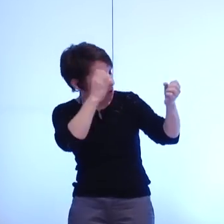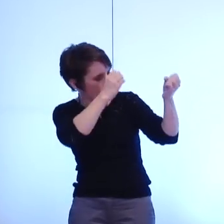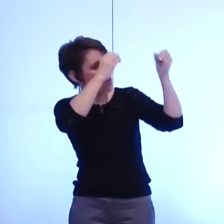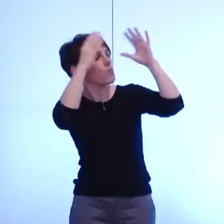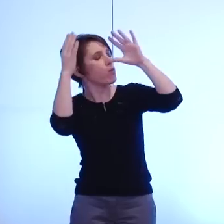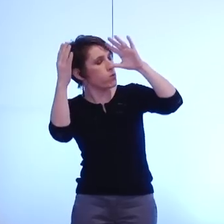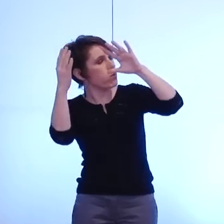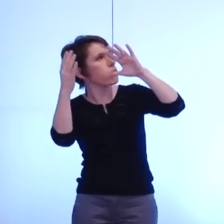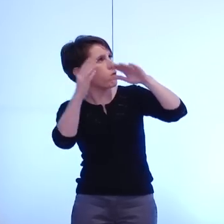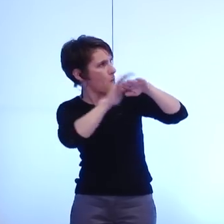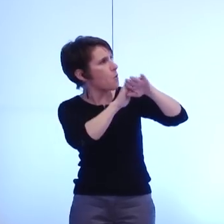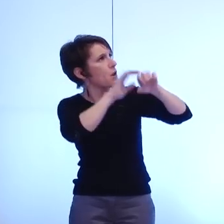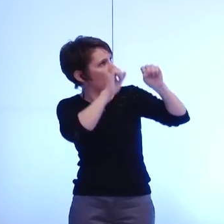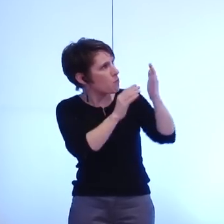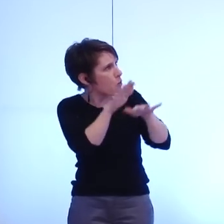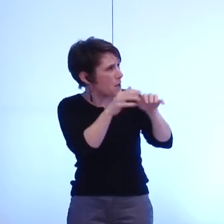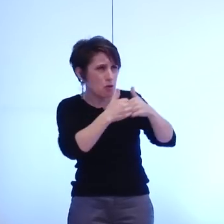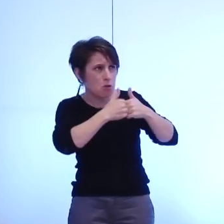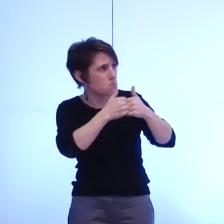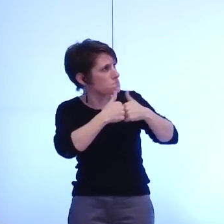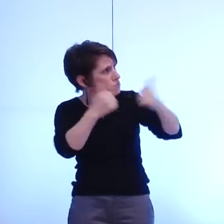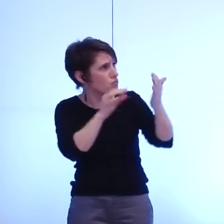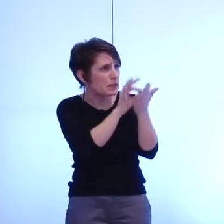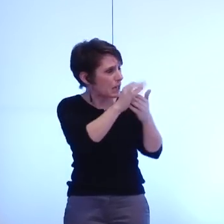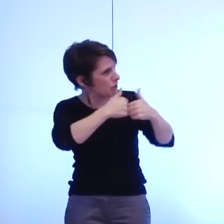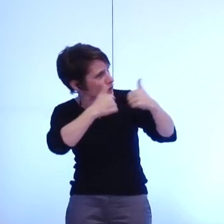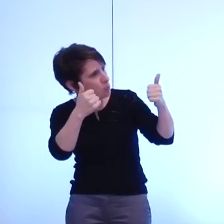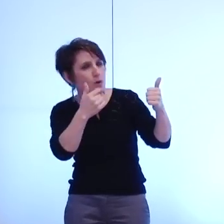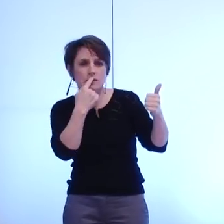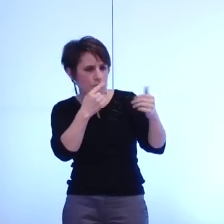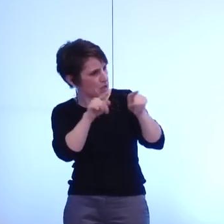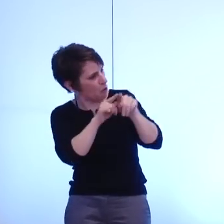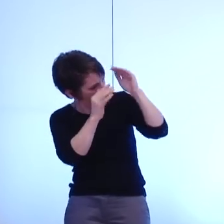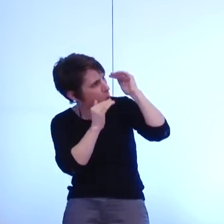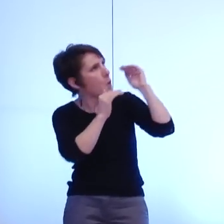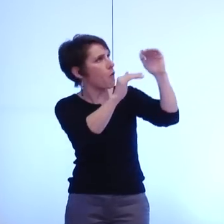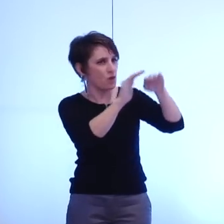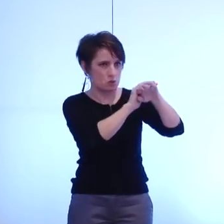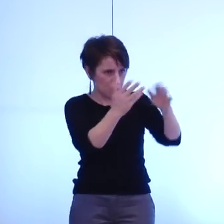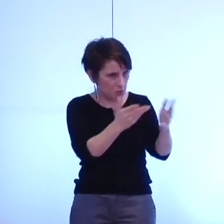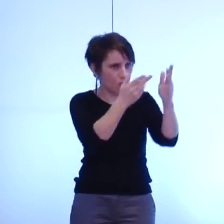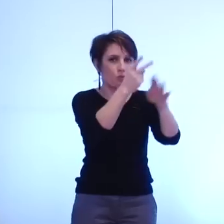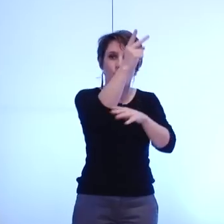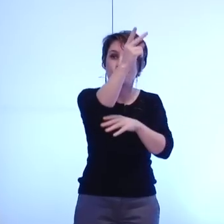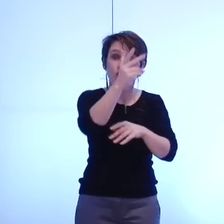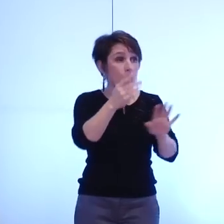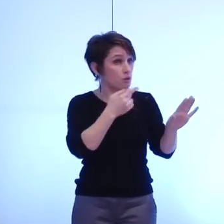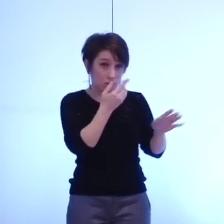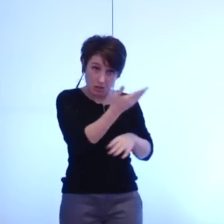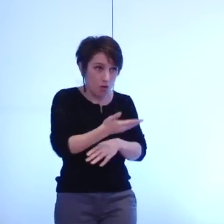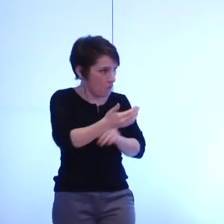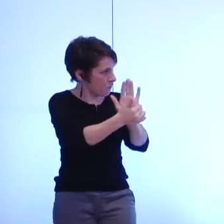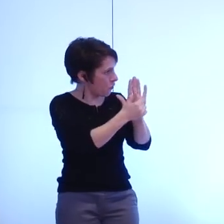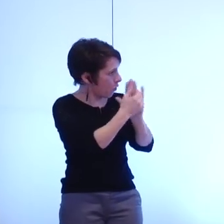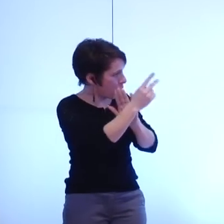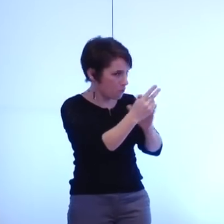et donc de ce point de vue là vous jouez votre rôle et nous entendons